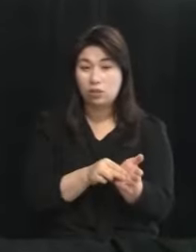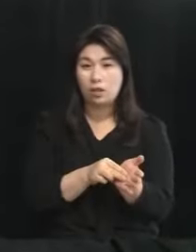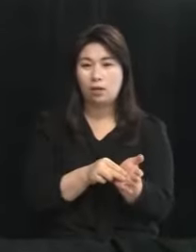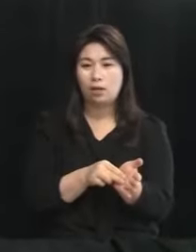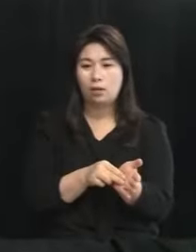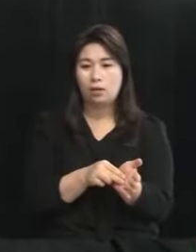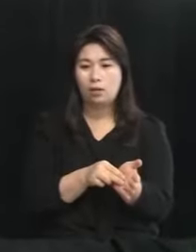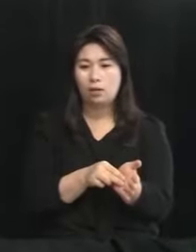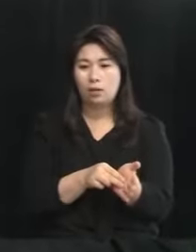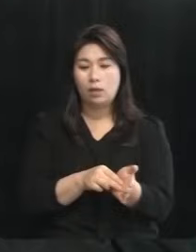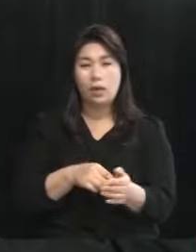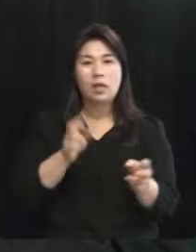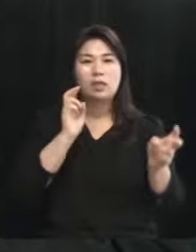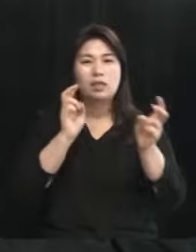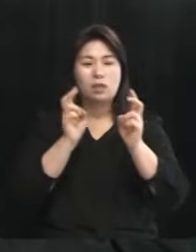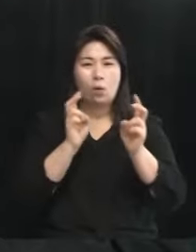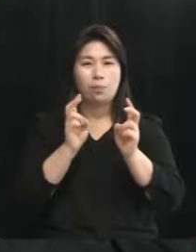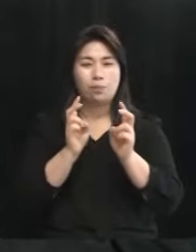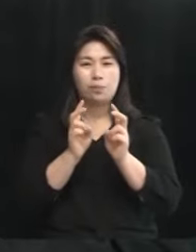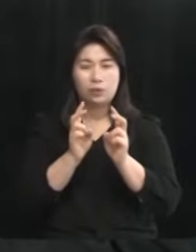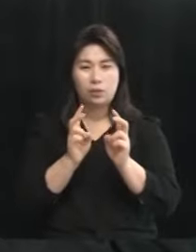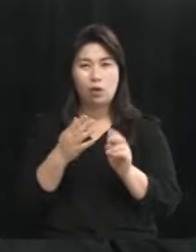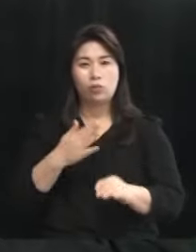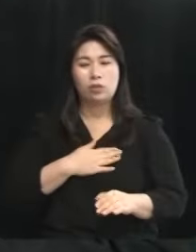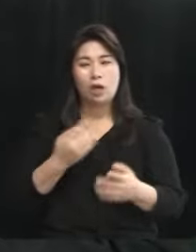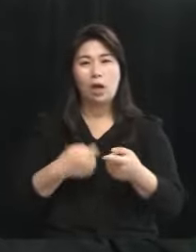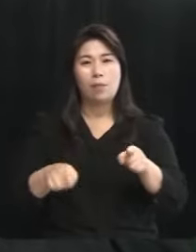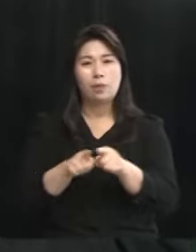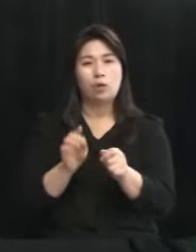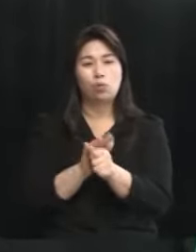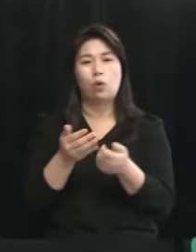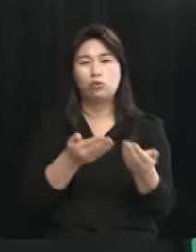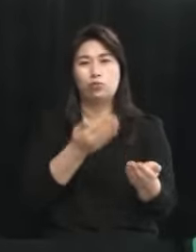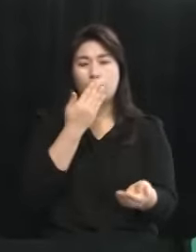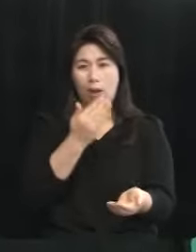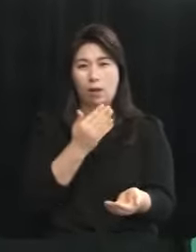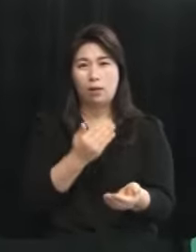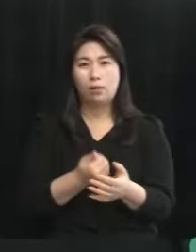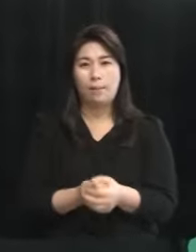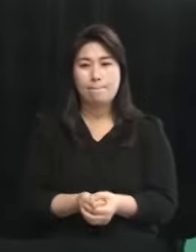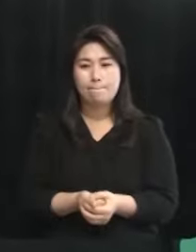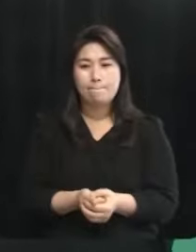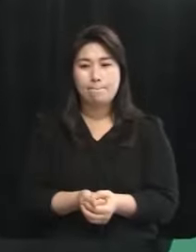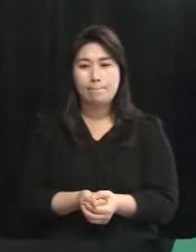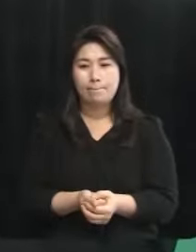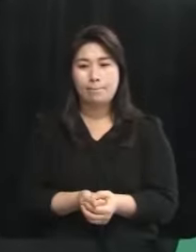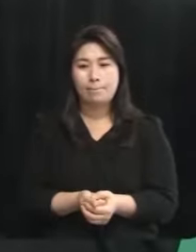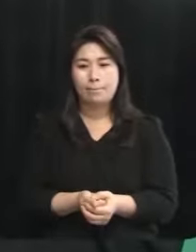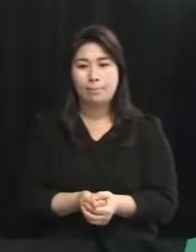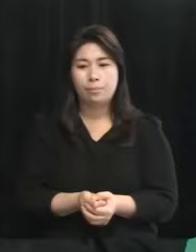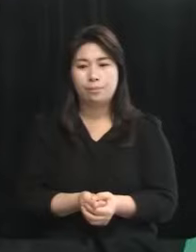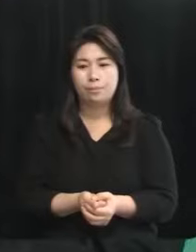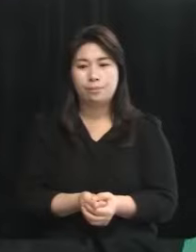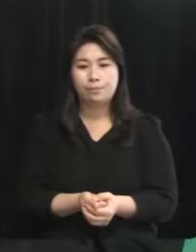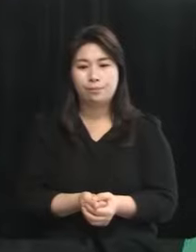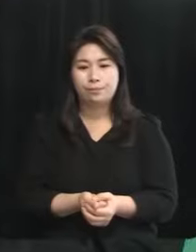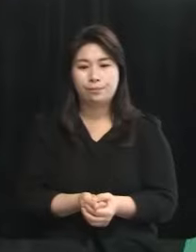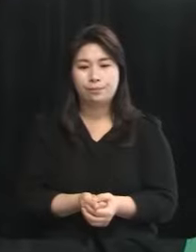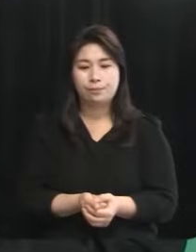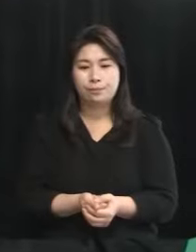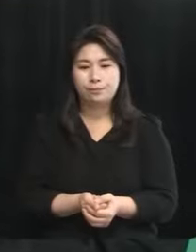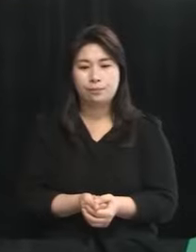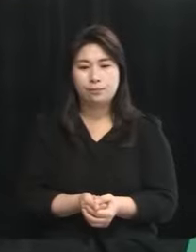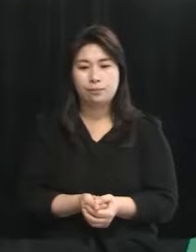기업들의 대응을 우리가 함께 도와줄 수 있어야 합니다 그 과정에서 어떻게 생각하시는지요